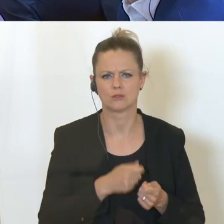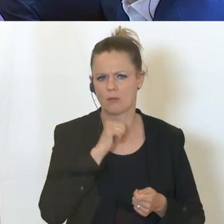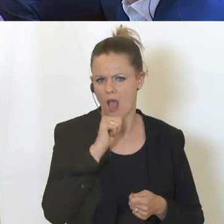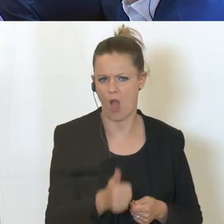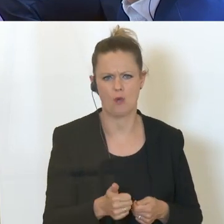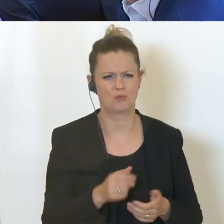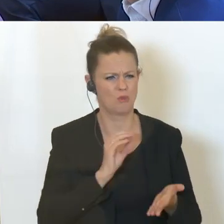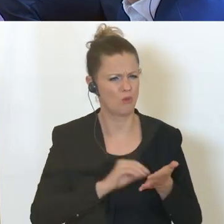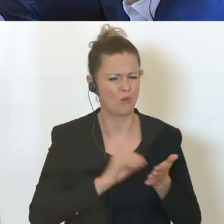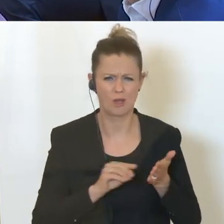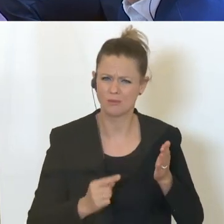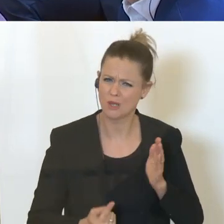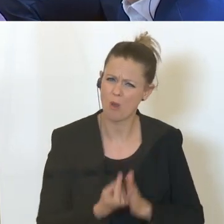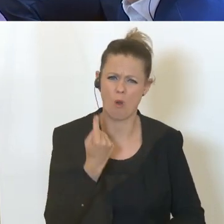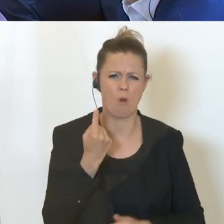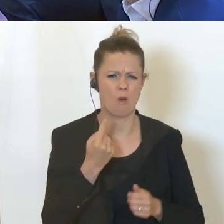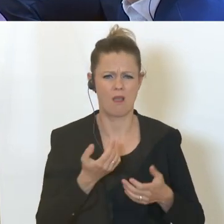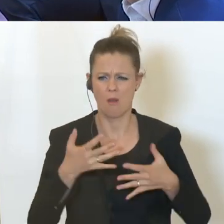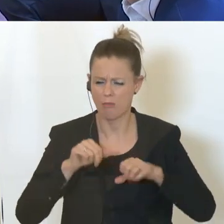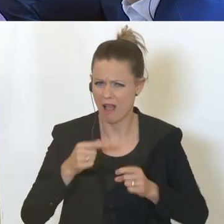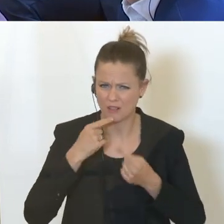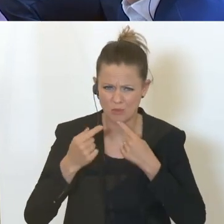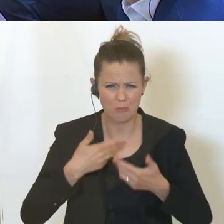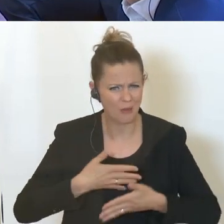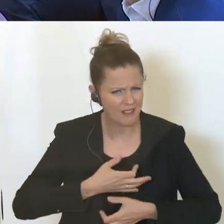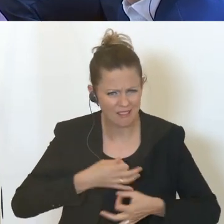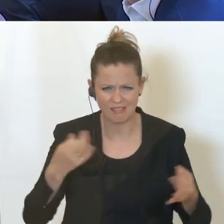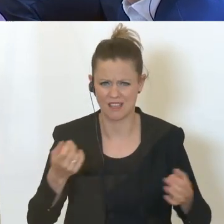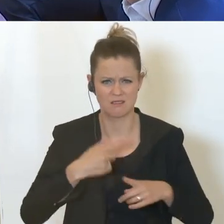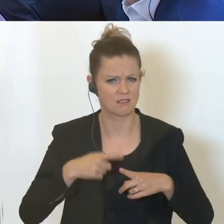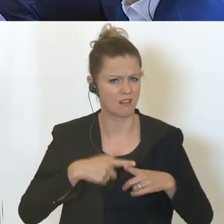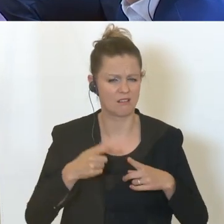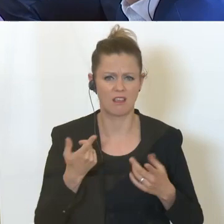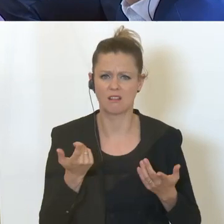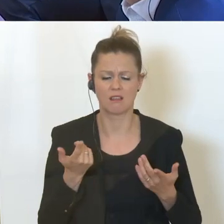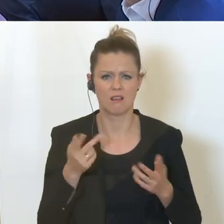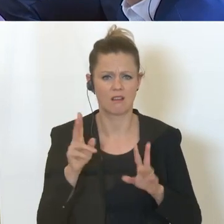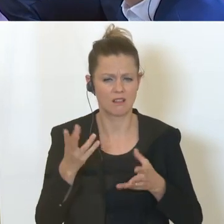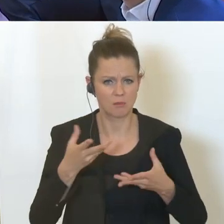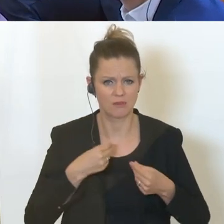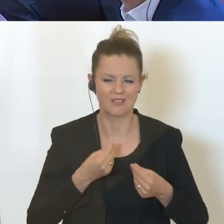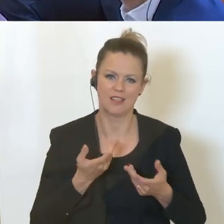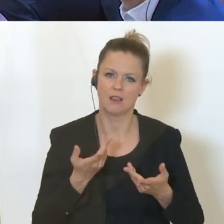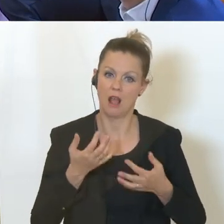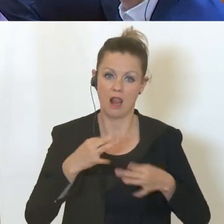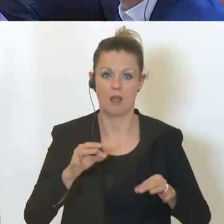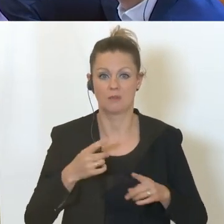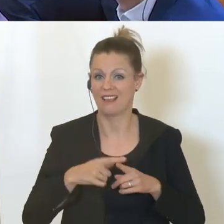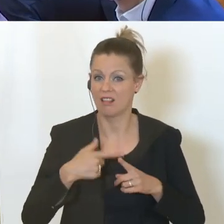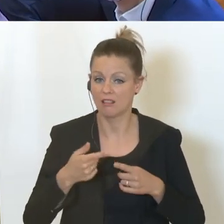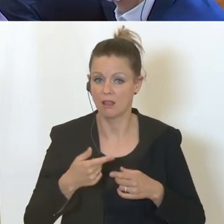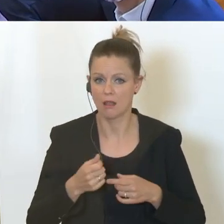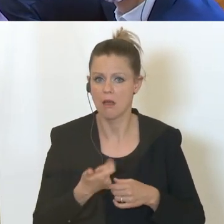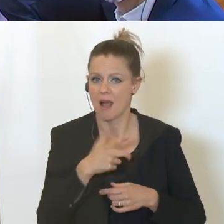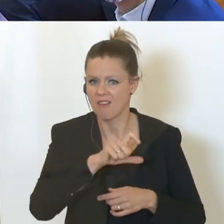und dass Gespräche mit Banken nichts bringen, dass Kredite entweder, also die Gewährung von Krediten wochenlang